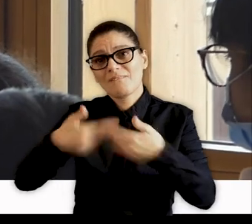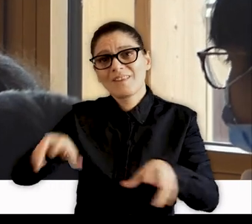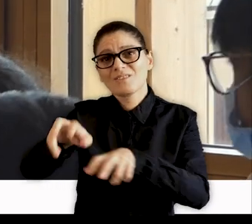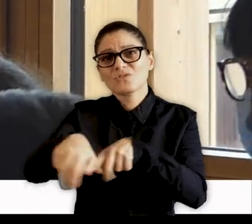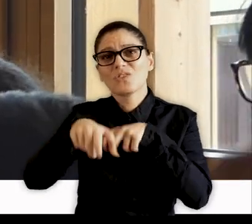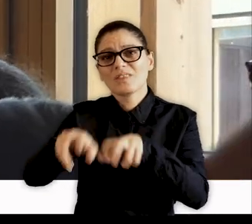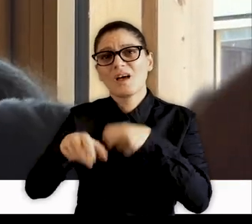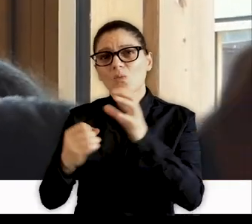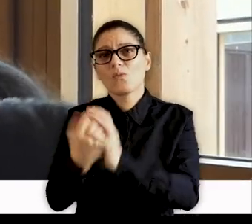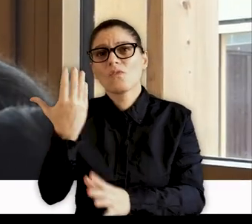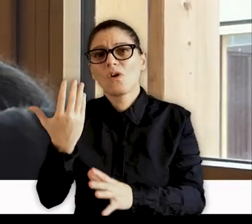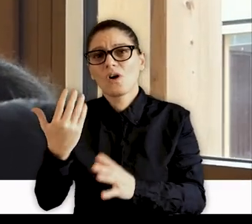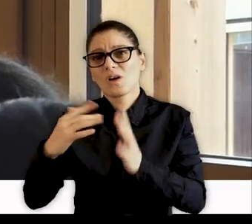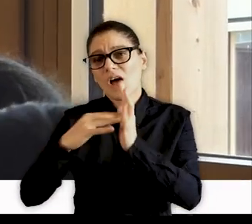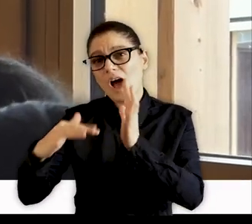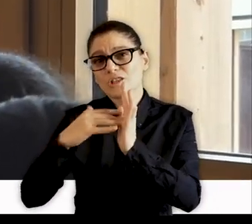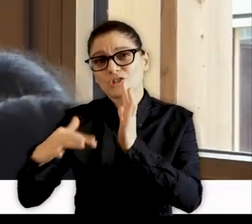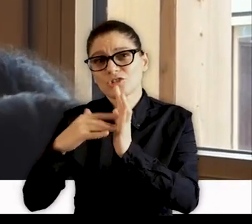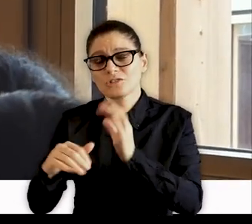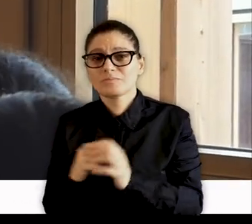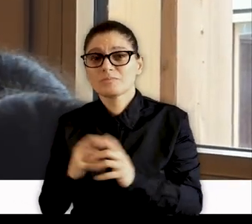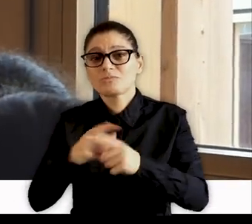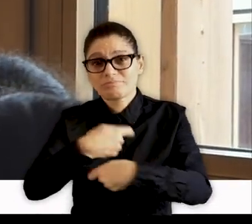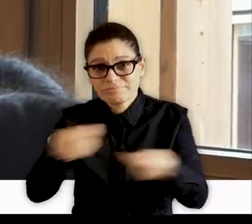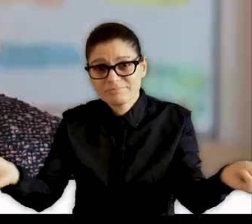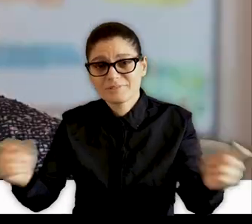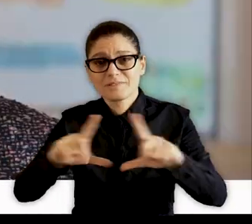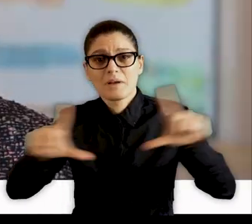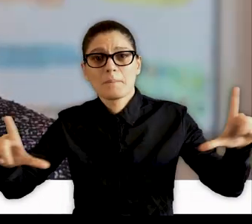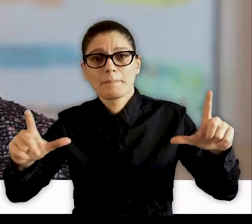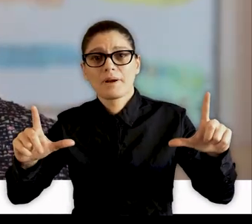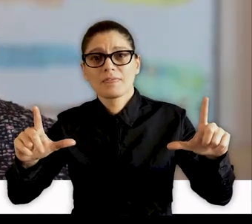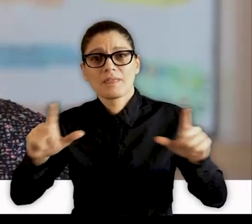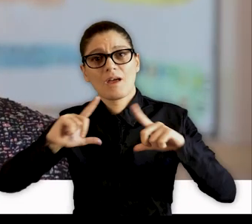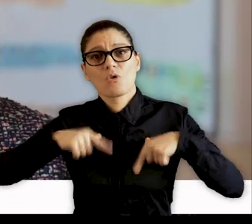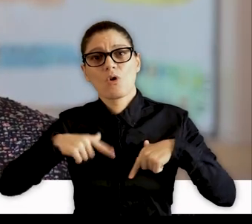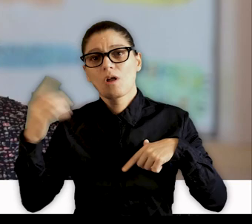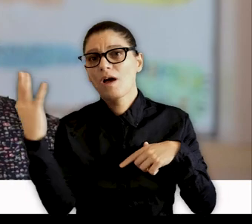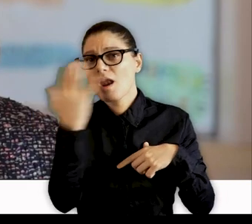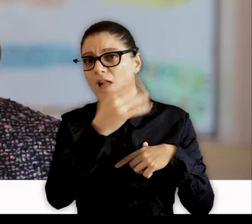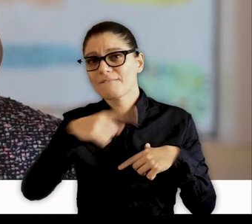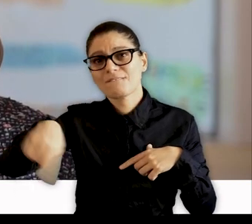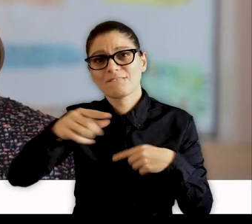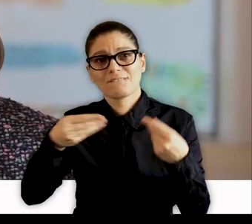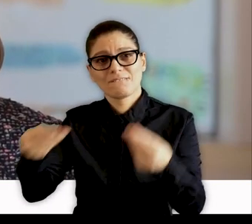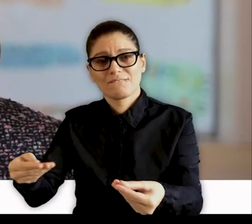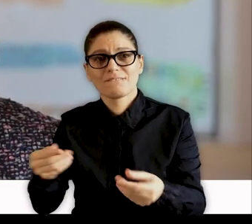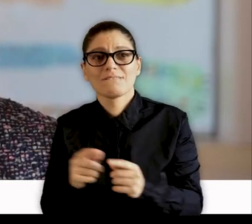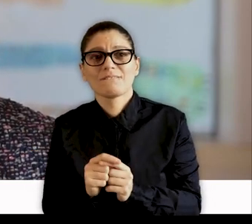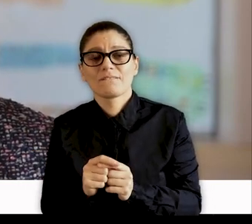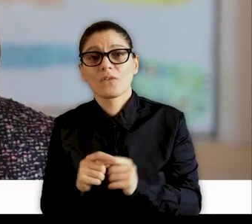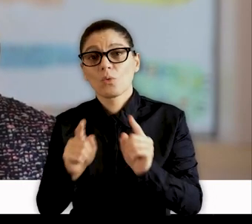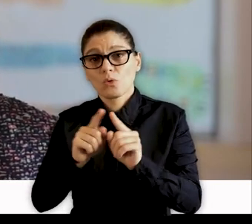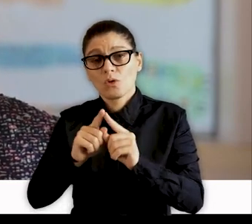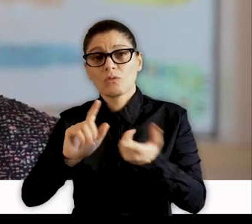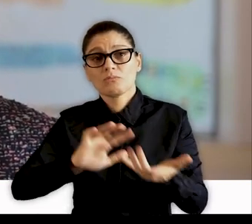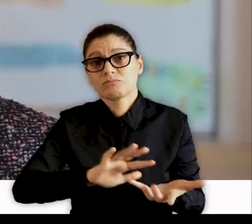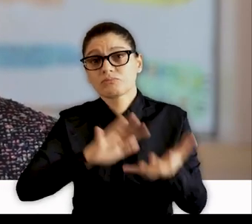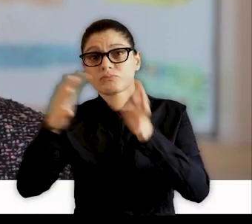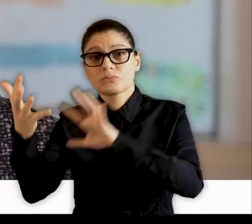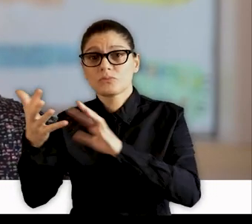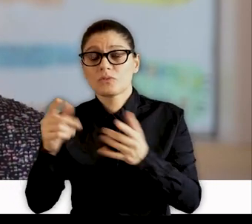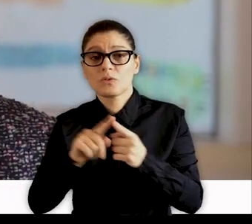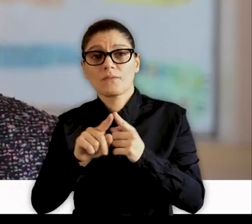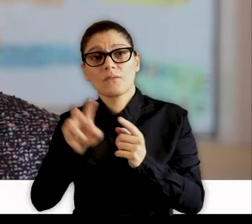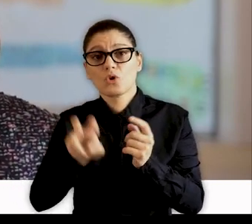la distribution de tablettes numériques à tous les élèves de nos écoles élémentaires ou notre politique de développement durable avec l